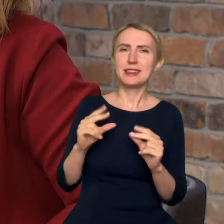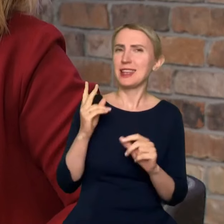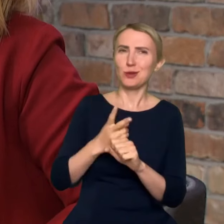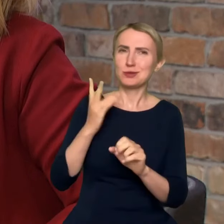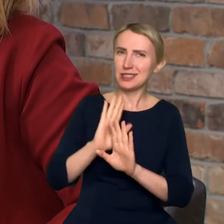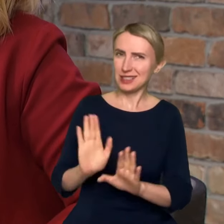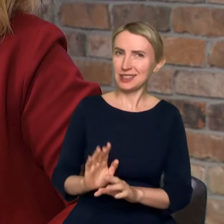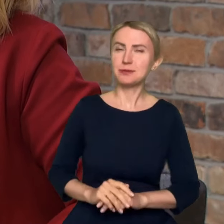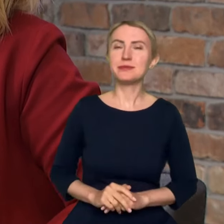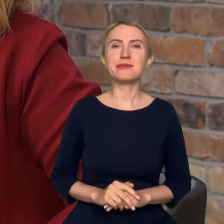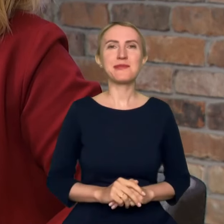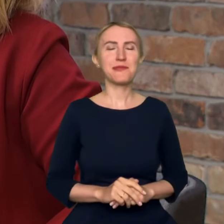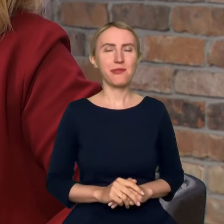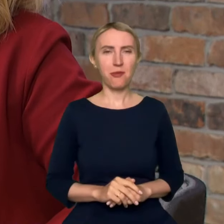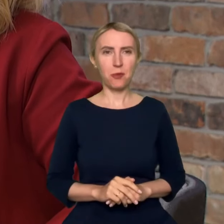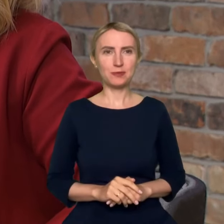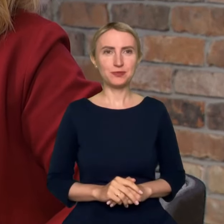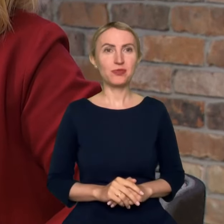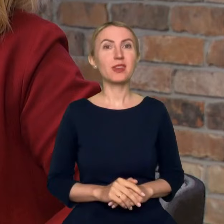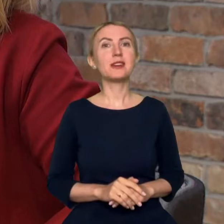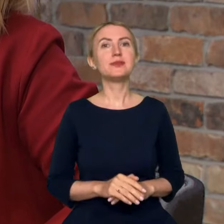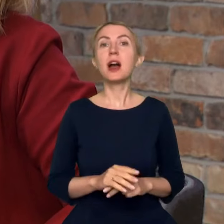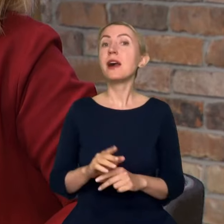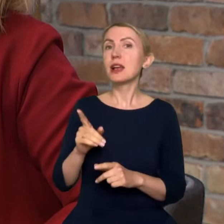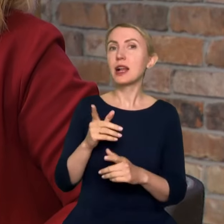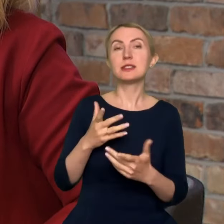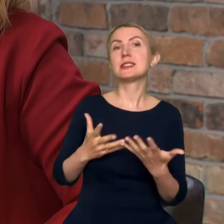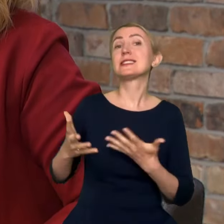Ale właśnie, tak. Ale trochę godzin tych sierobczyków. Ale z tym zarobieniem jest gorzej.